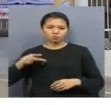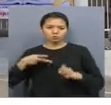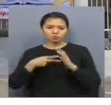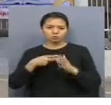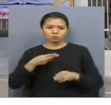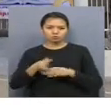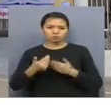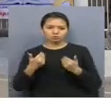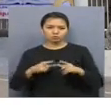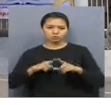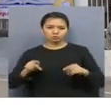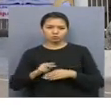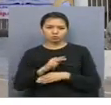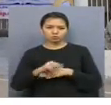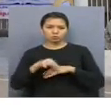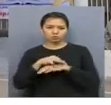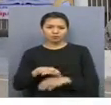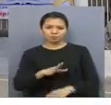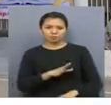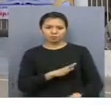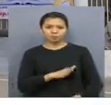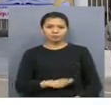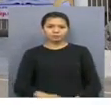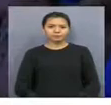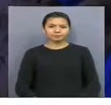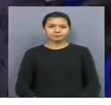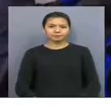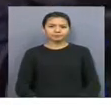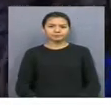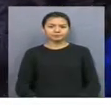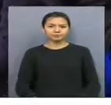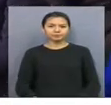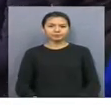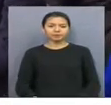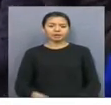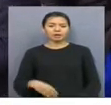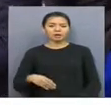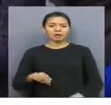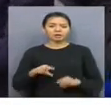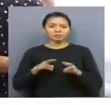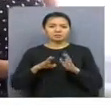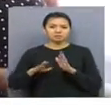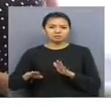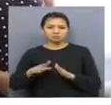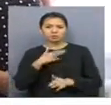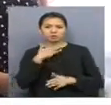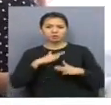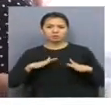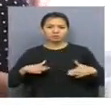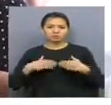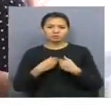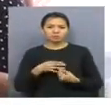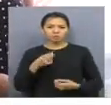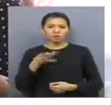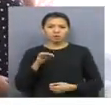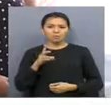бөлініп, Аталмыш мектепке күрделі жөнді жұмыстары жүргізілген боладын. Сонымен ғаттар вице-премер жібек жолы ауылындағы көп балалы Құдабаевтардың